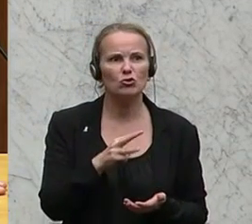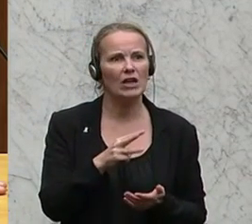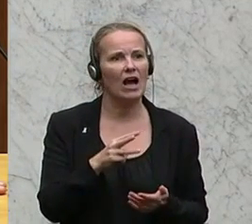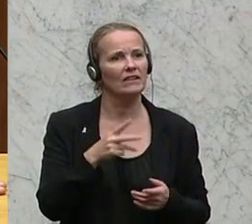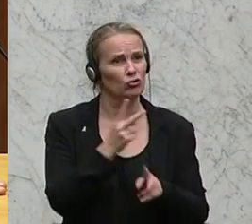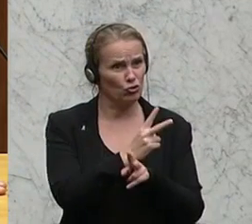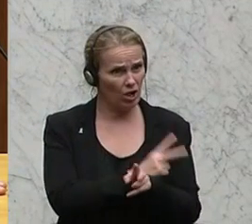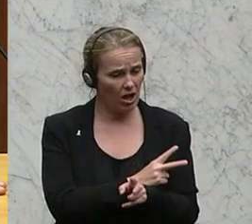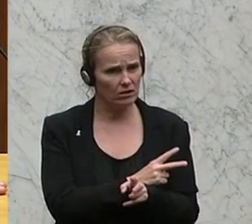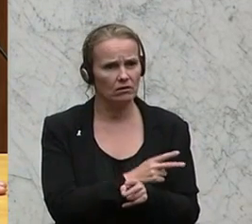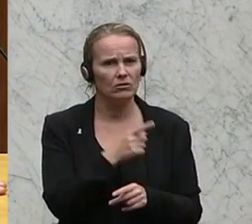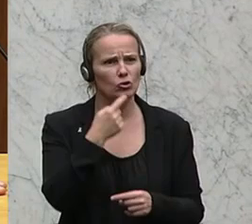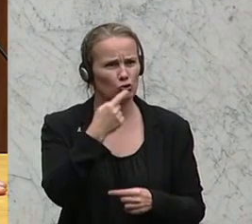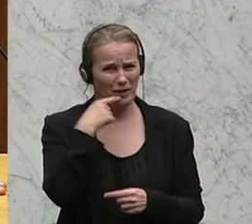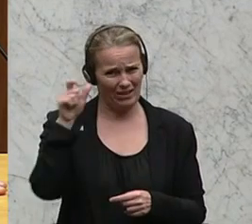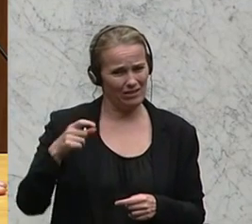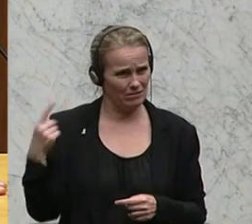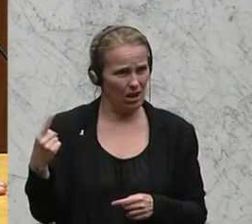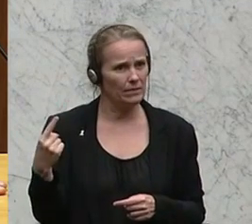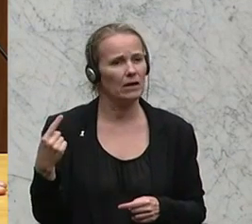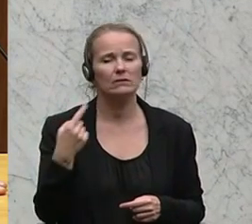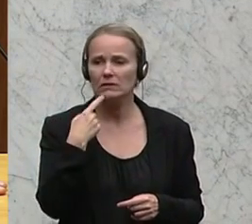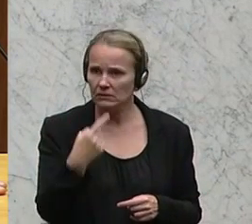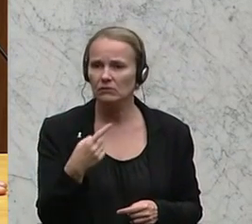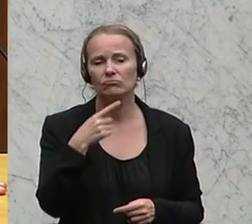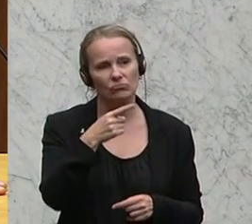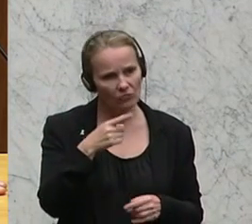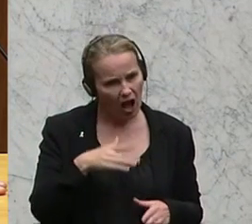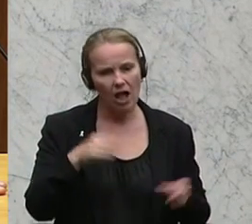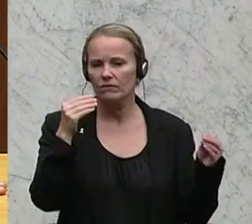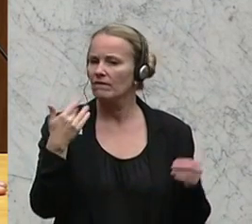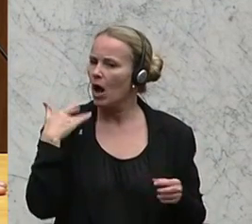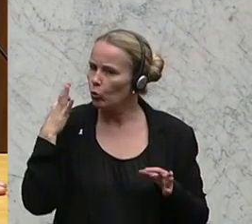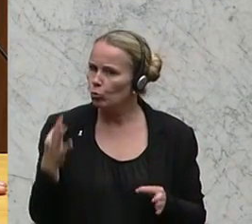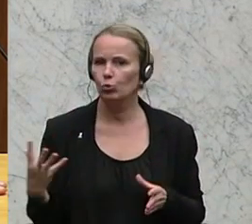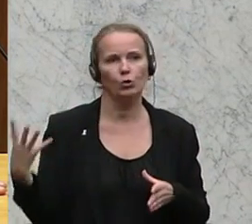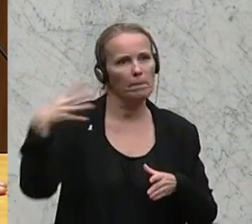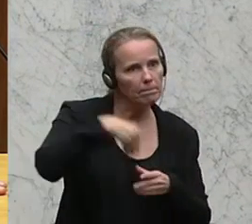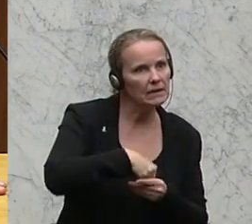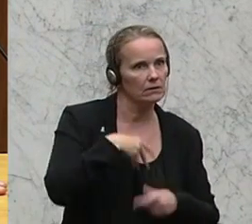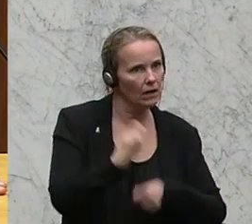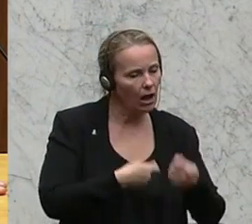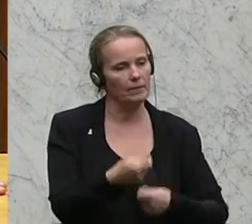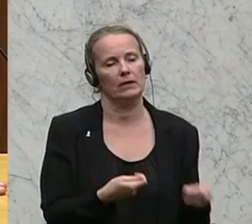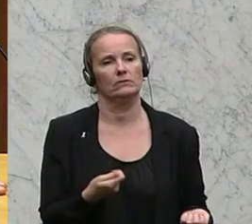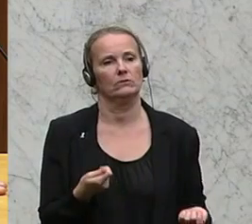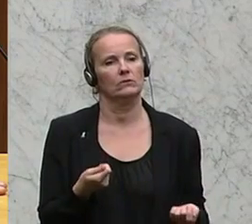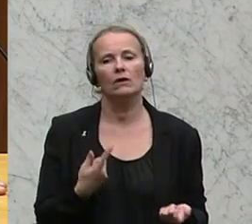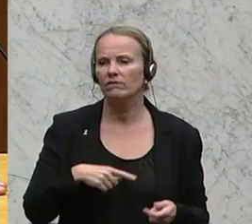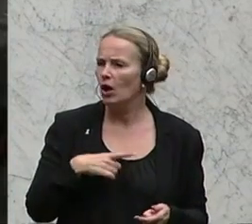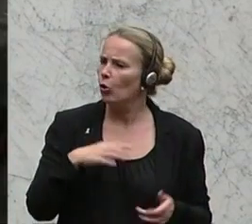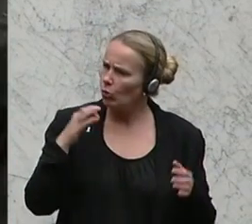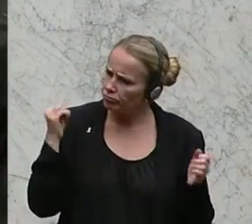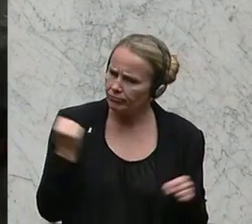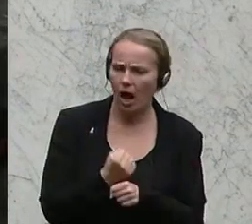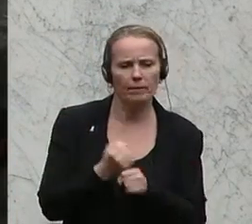-Staaten, vom Sprecher gesagt, Sie waren von Anfang an gut eingebunden, wir hätten gute